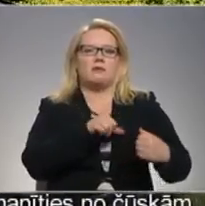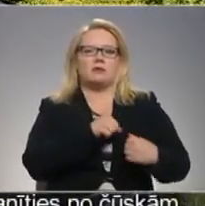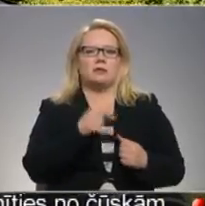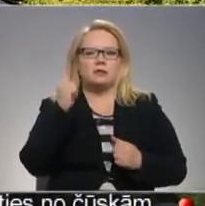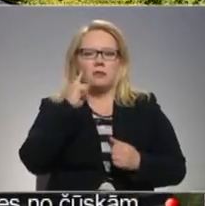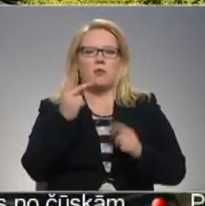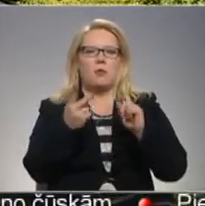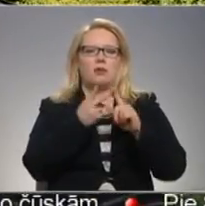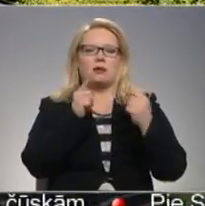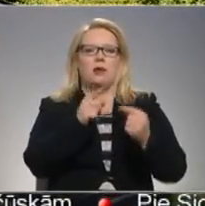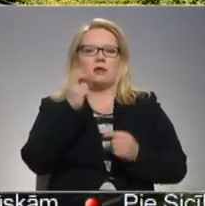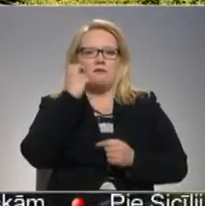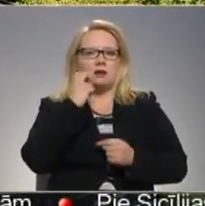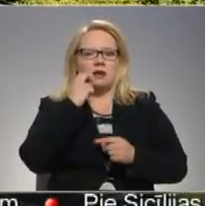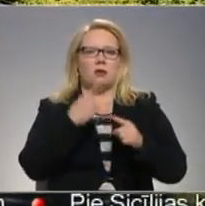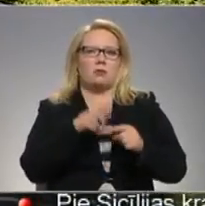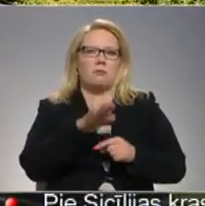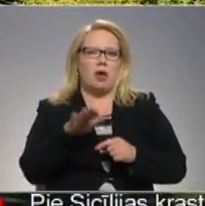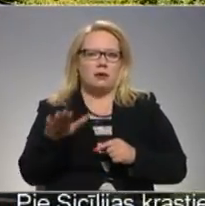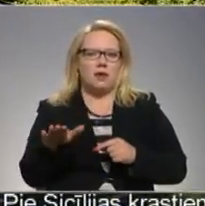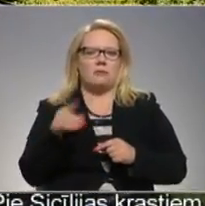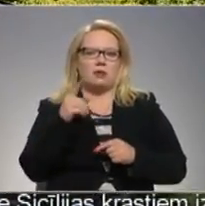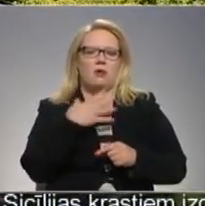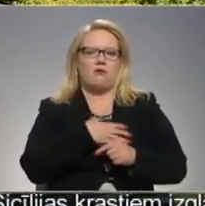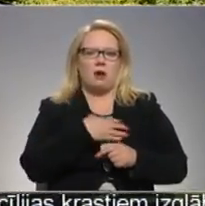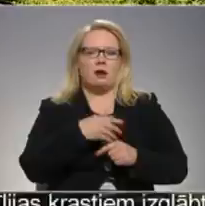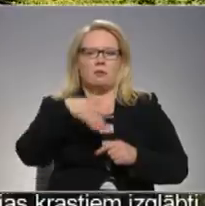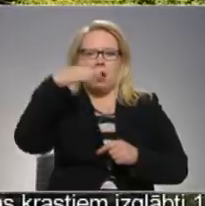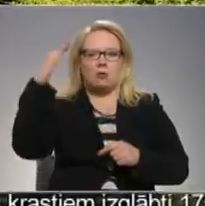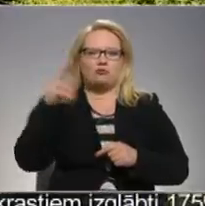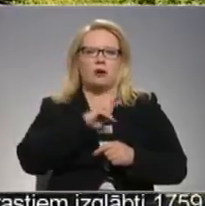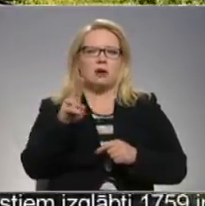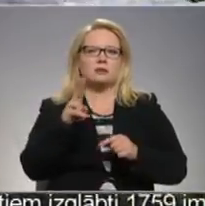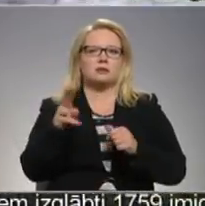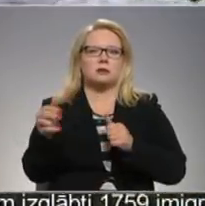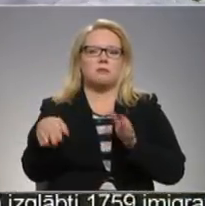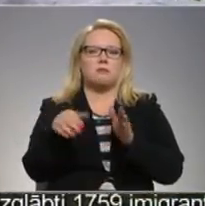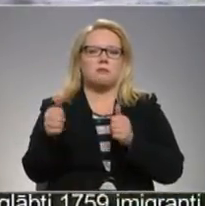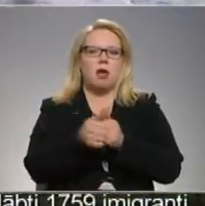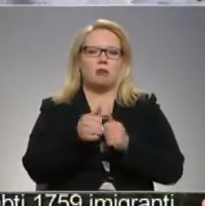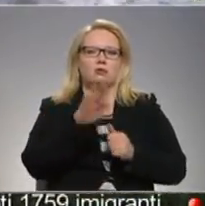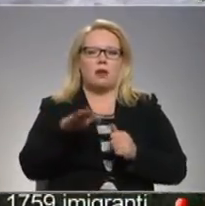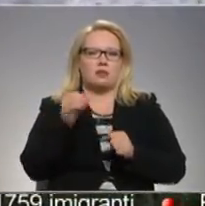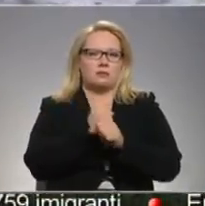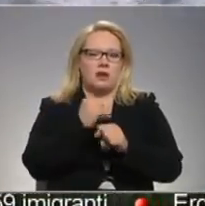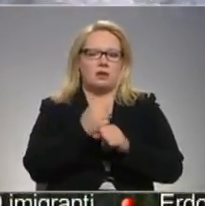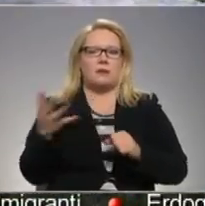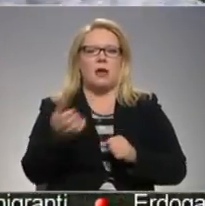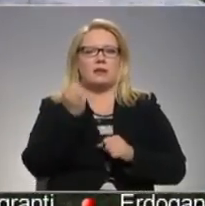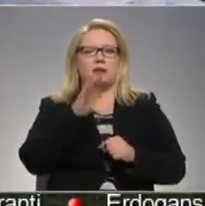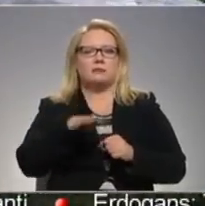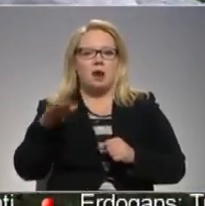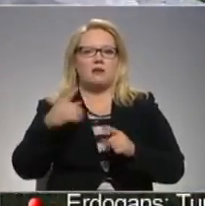otrs pret vecākiem, pret bērniem, tad tev vajag vienu pieaugušo, kas blakus bērnam strādā. Turklāt atrast bērnam vai